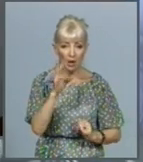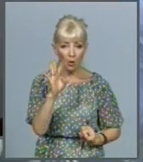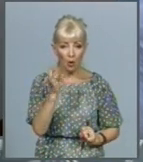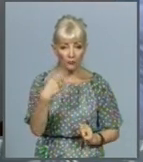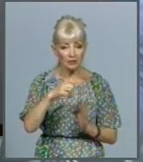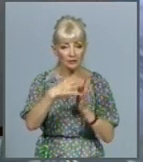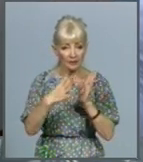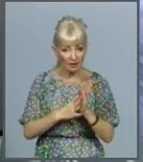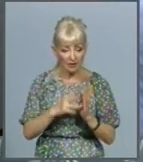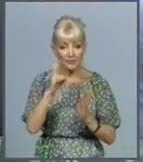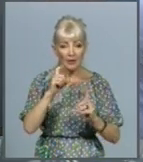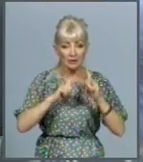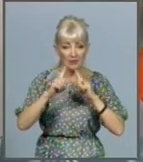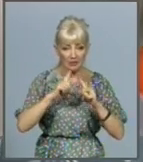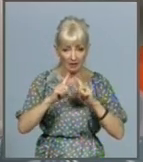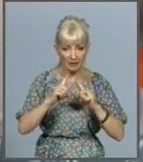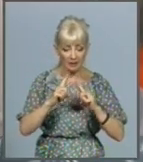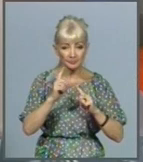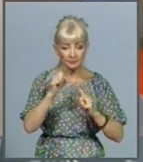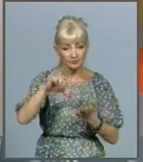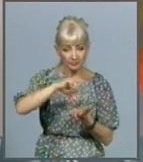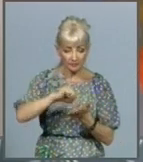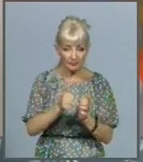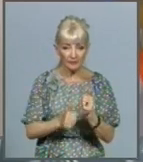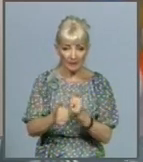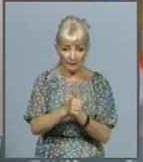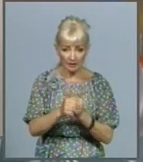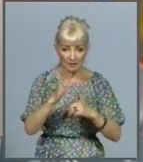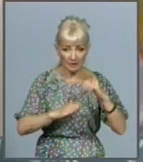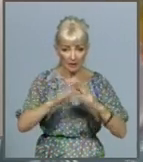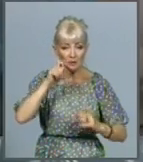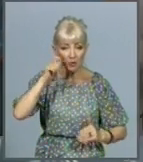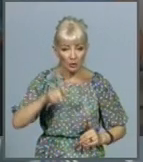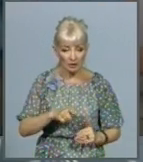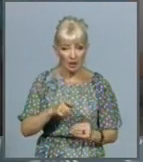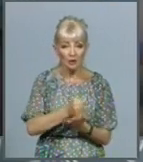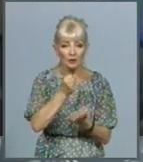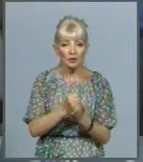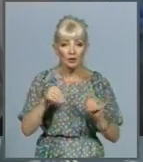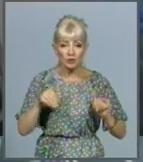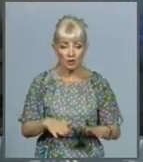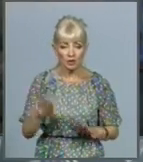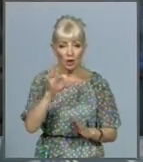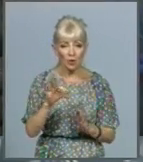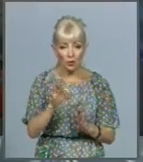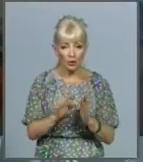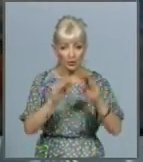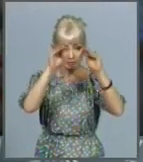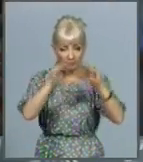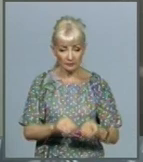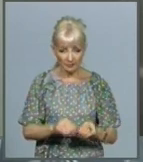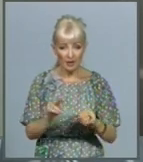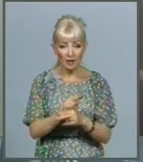робочої групи за участі провідних фахівців країни прийняли рішення про включення до протоколу лікування хворих на ковід